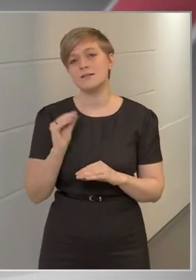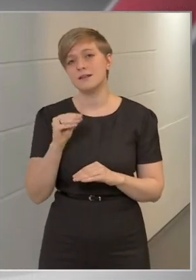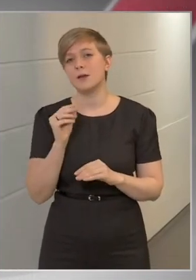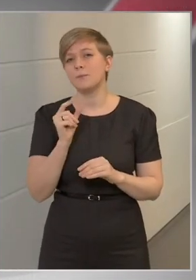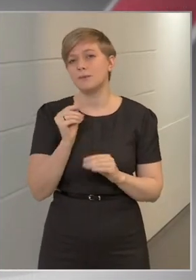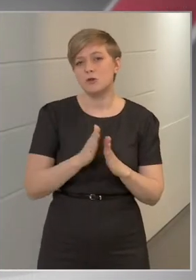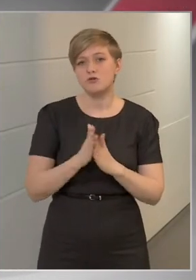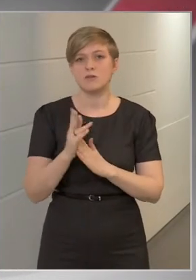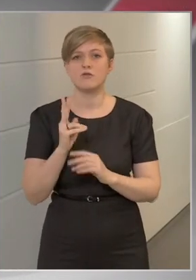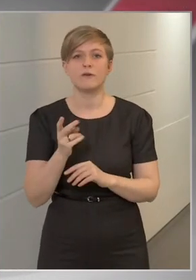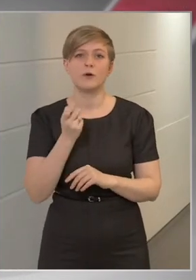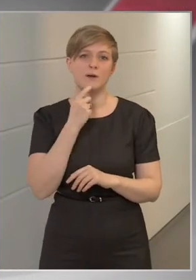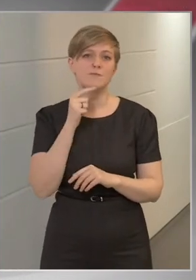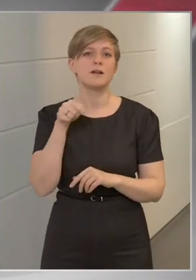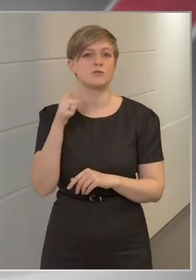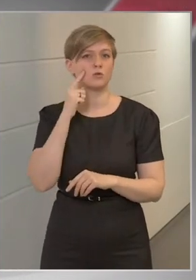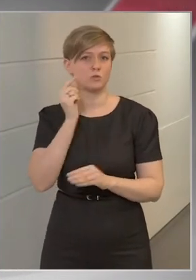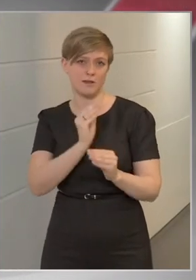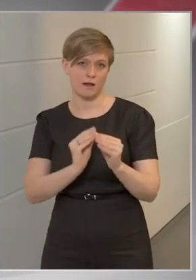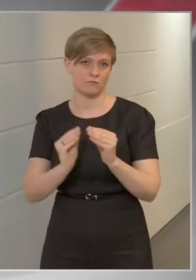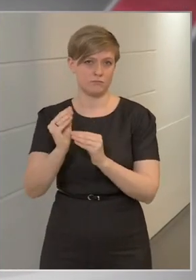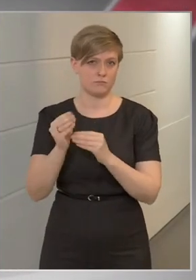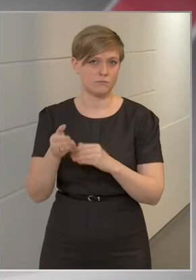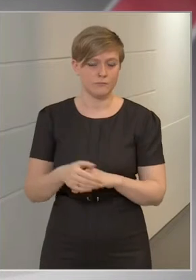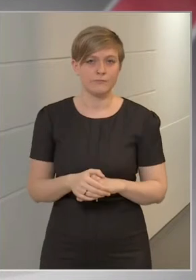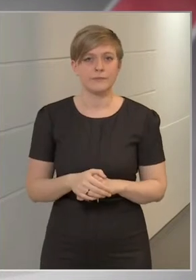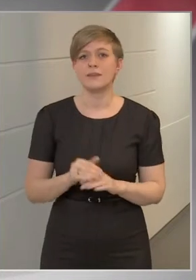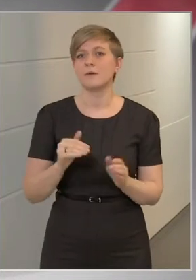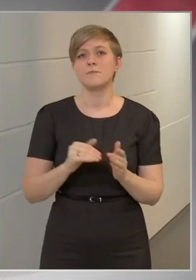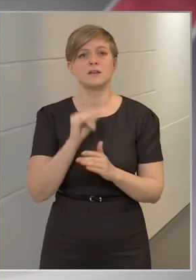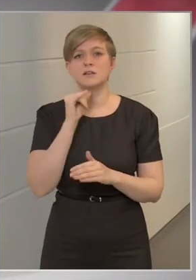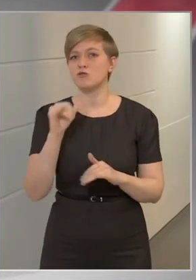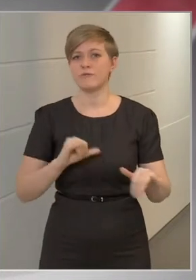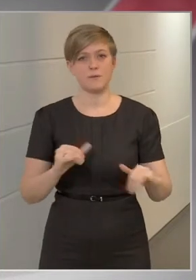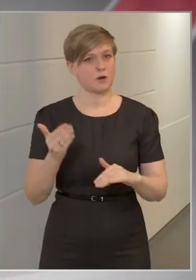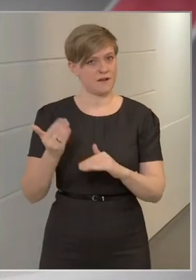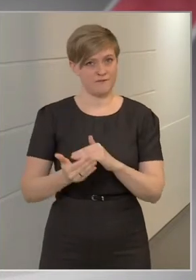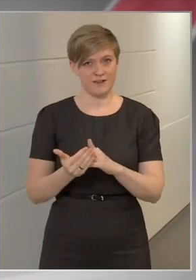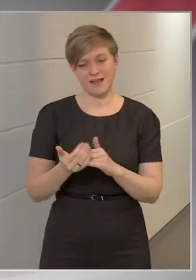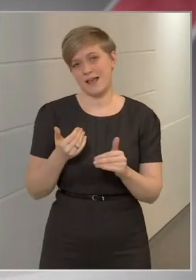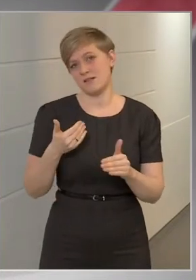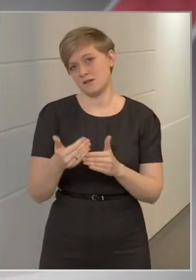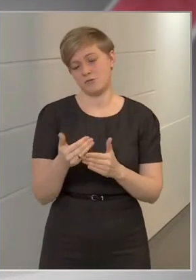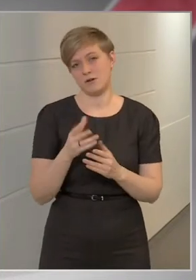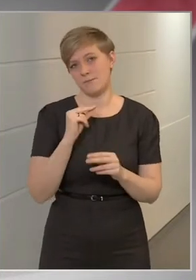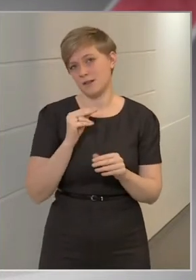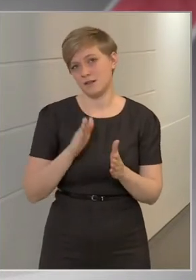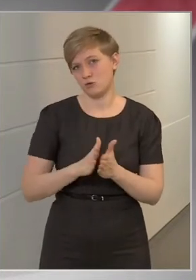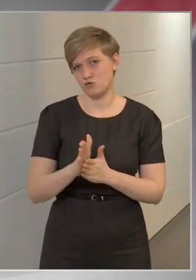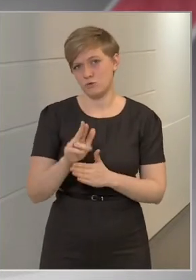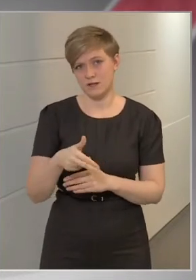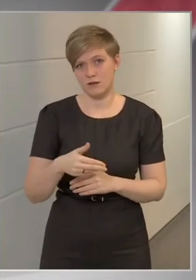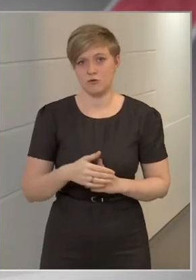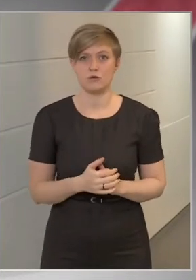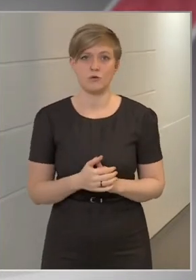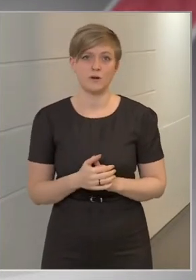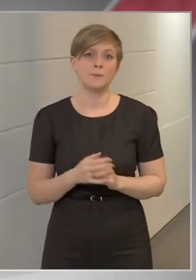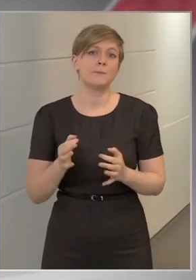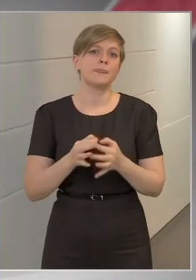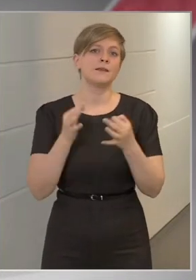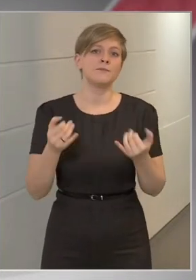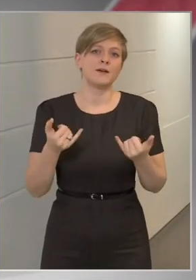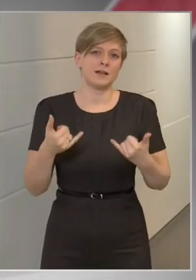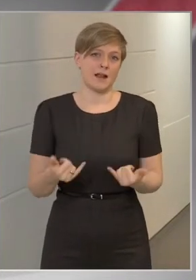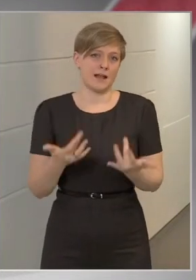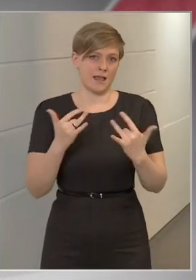csúszás van, akkor márciusban ezt is be tudják hozni. Még nincs február vége, tehát egyenlőre nem is beszélhetünk csúszásról, de nyilván a